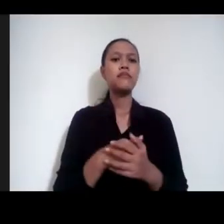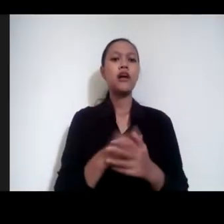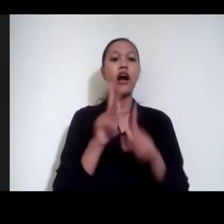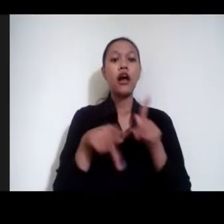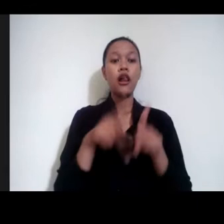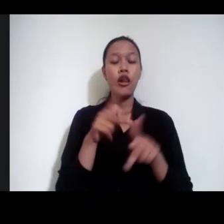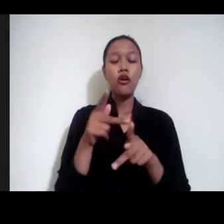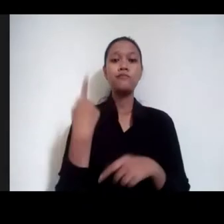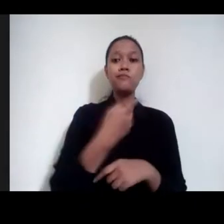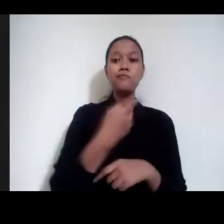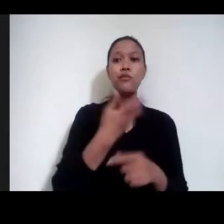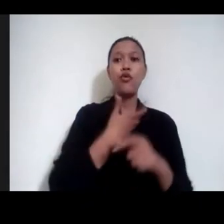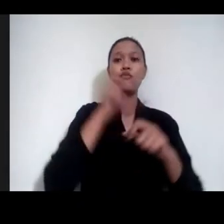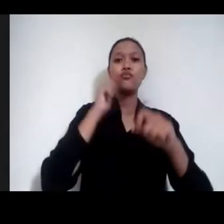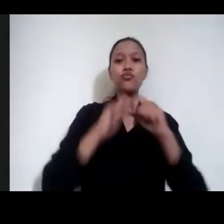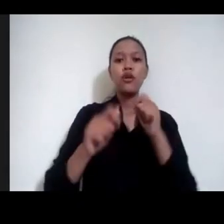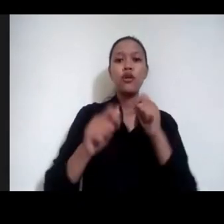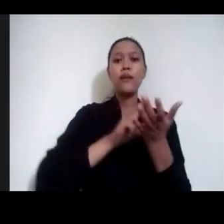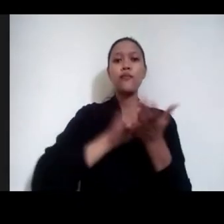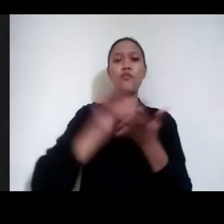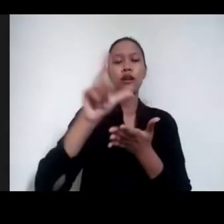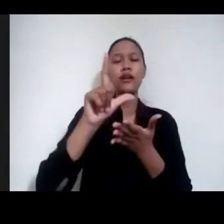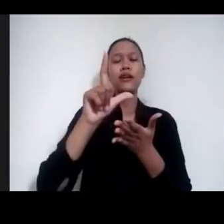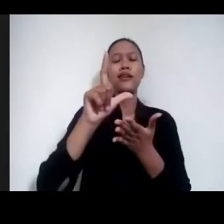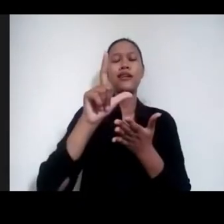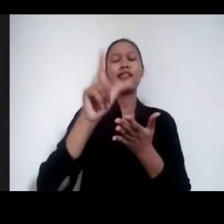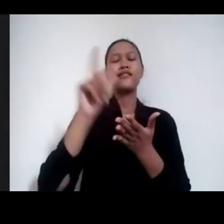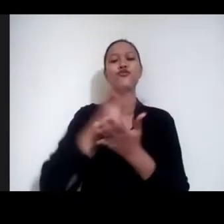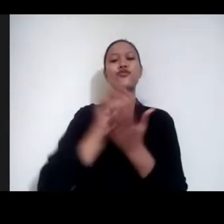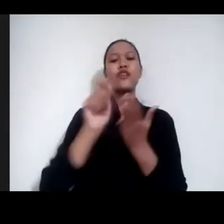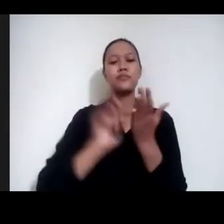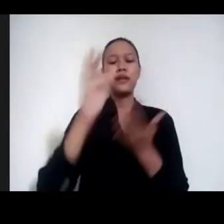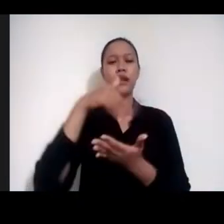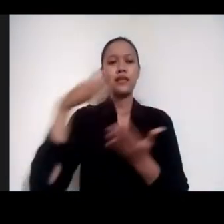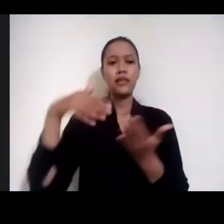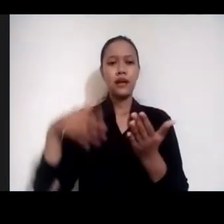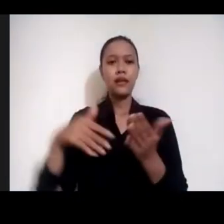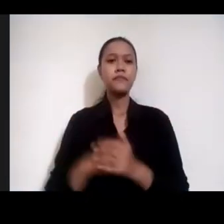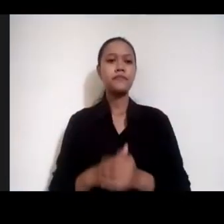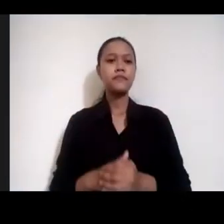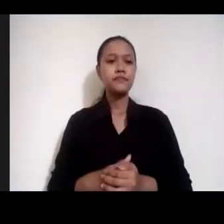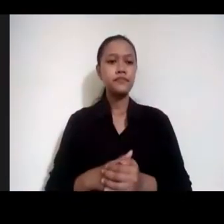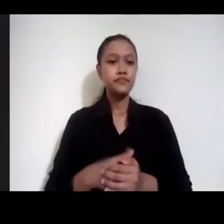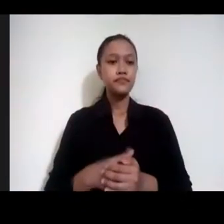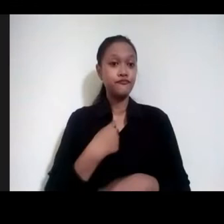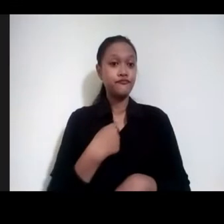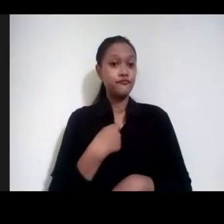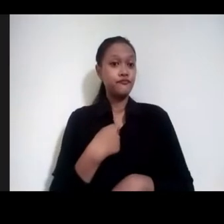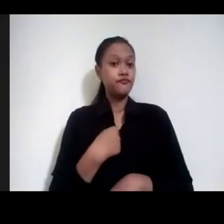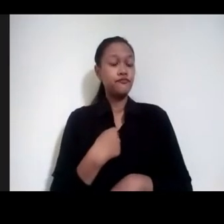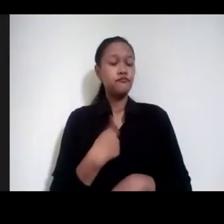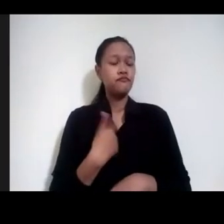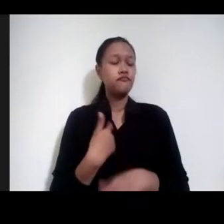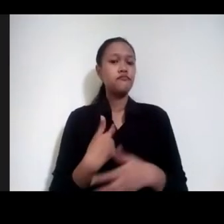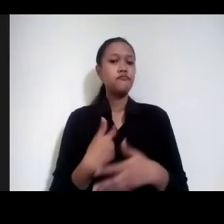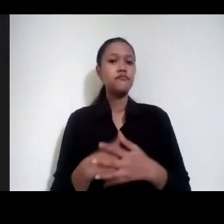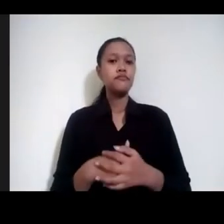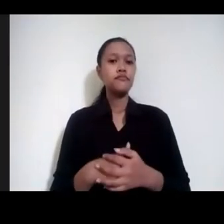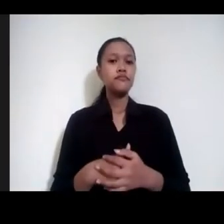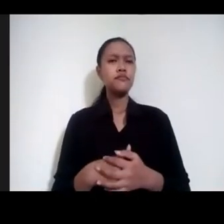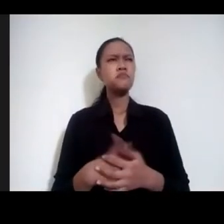Membuat Laporan Data Jurnalisme Saya Saya Sendiri Itu Baru